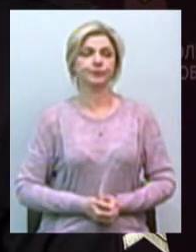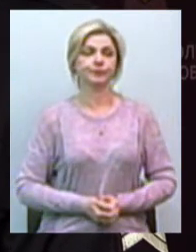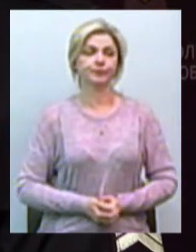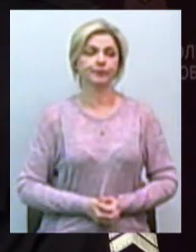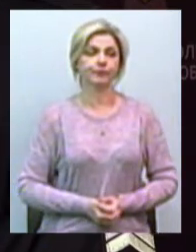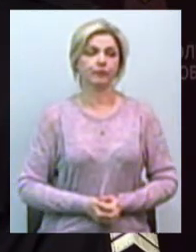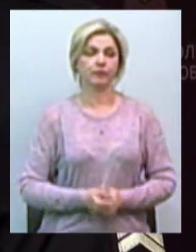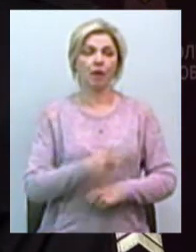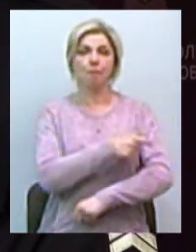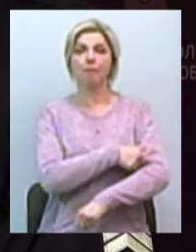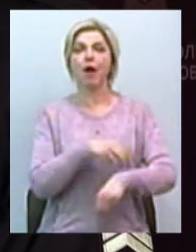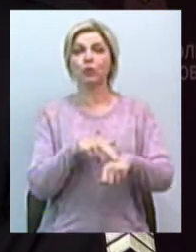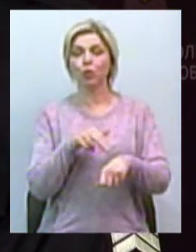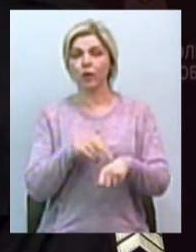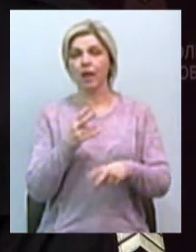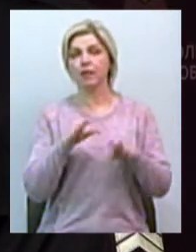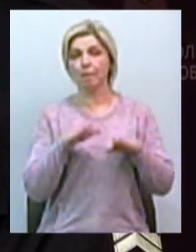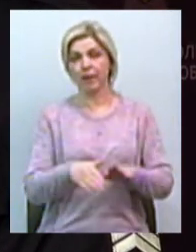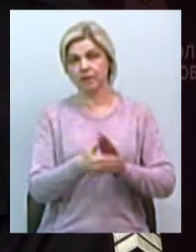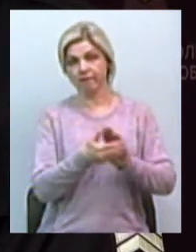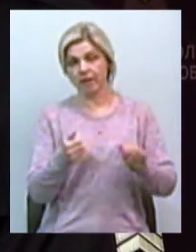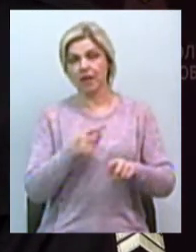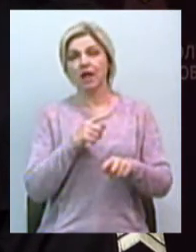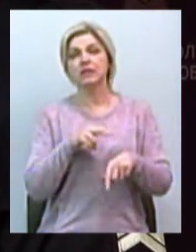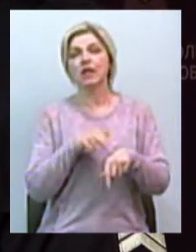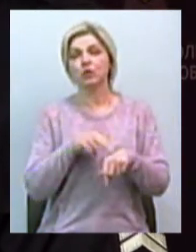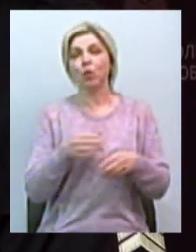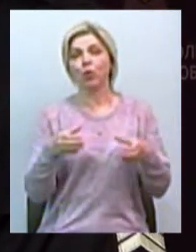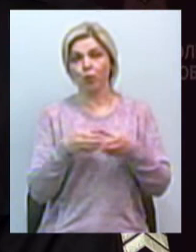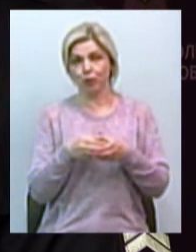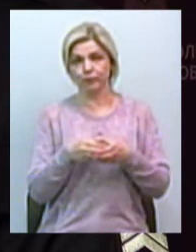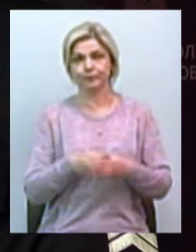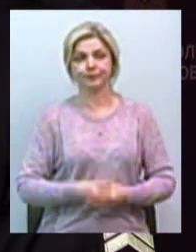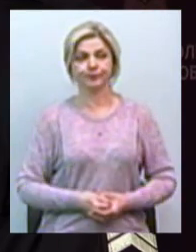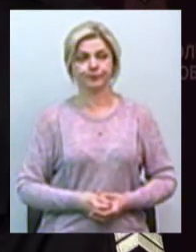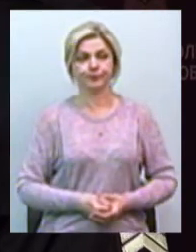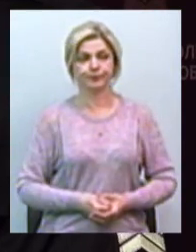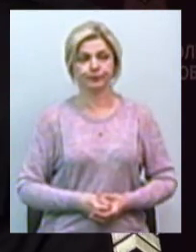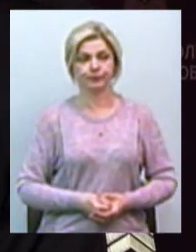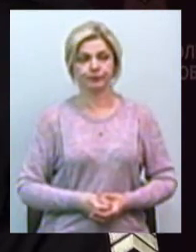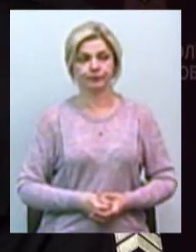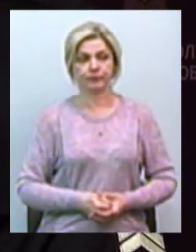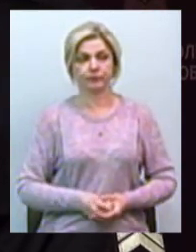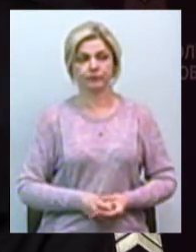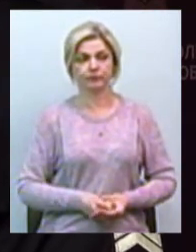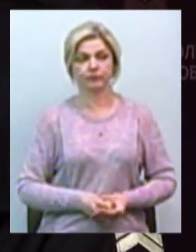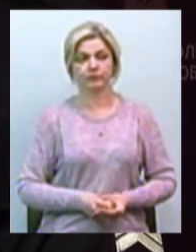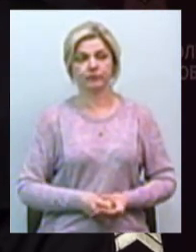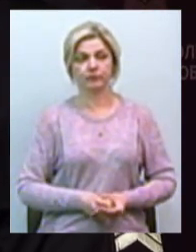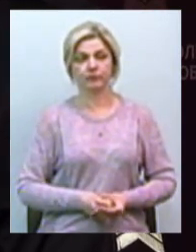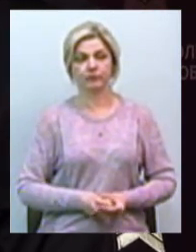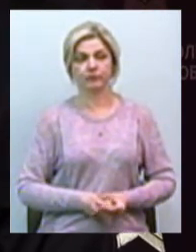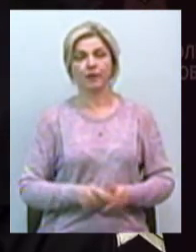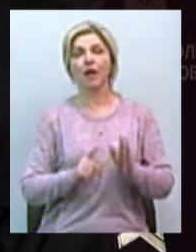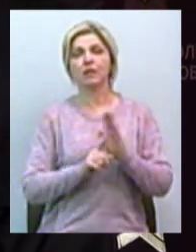Патрульні на місце викликали слідчі оперативну групу. Введена спеціальна поліцейська операція